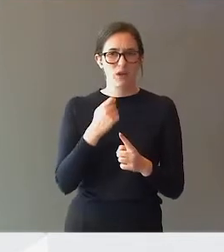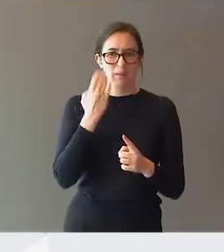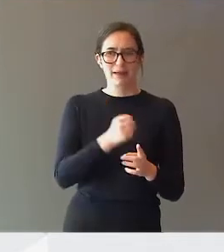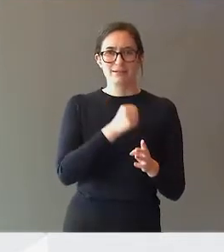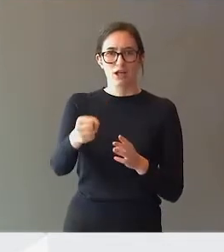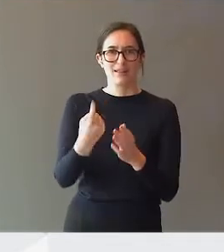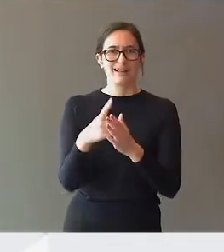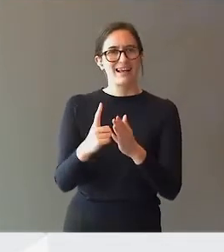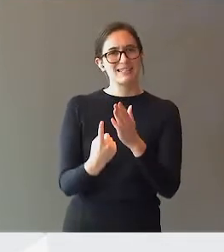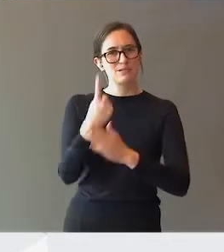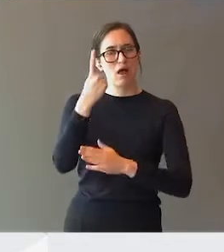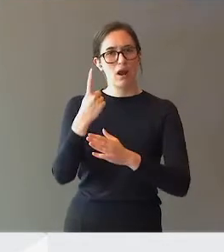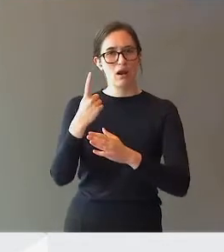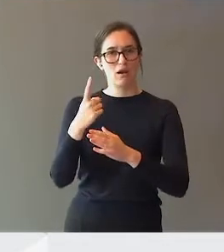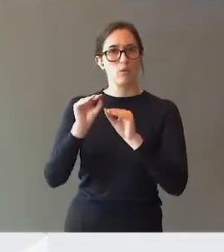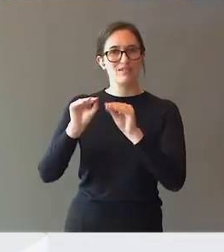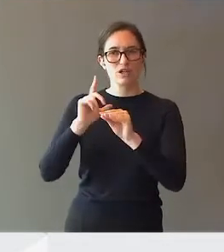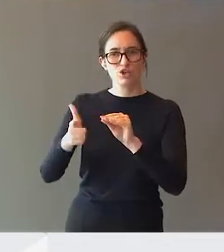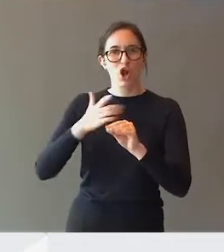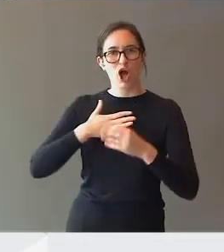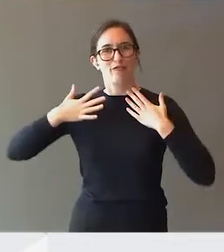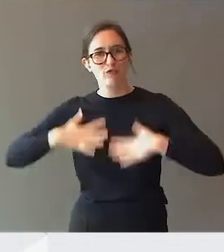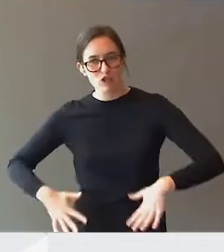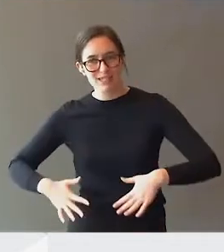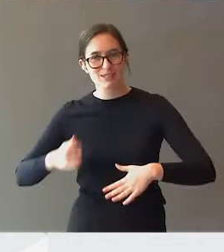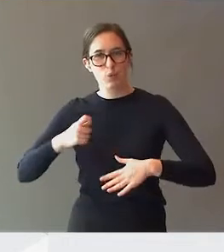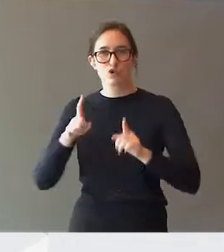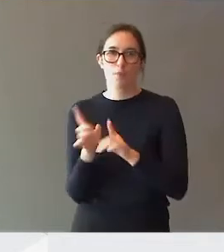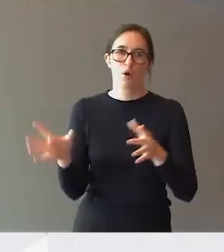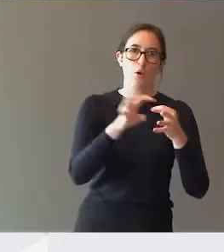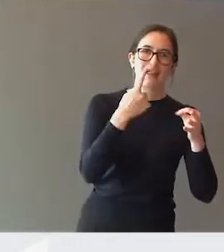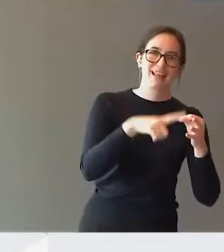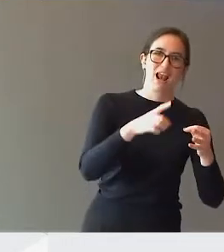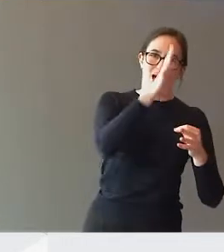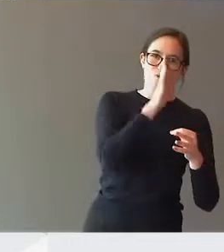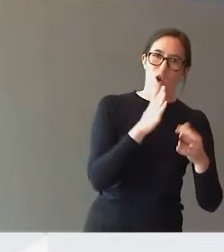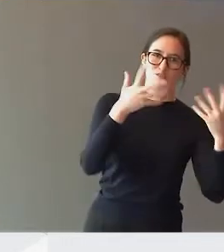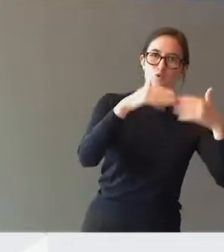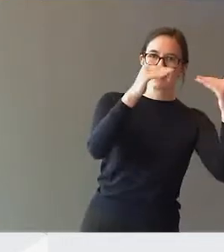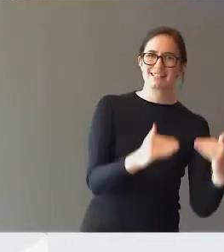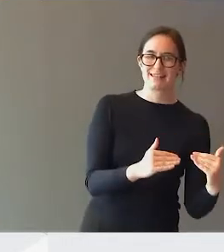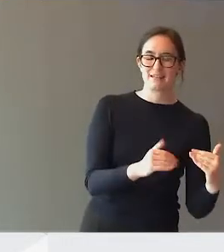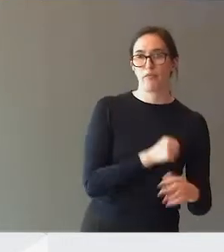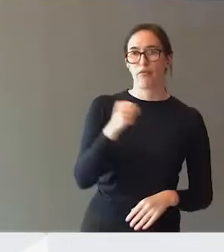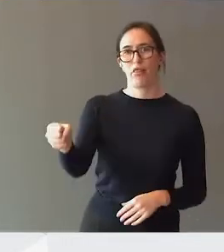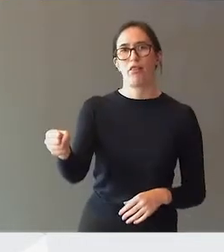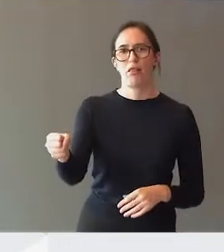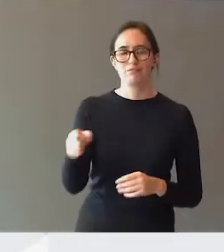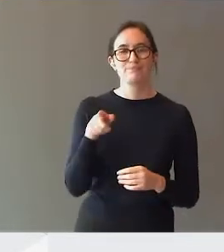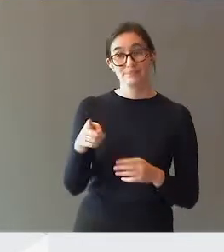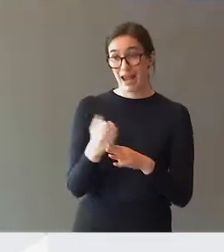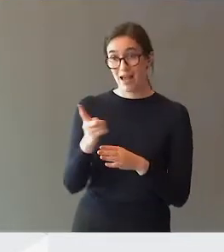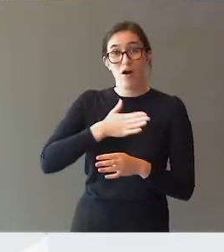Fordi de fysisk har noe som blir koblet til en alvorlig funksjonsnedsettelse. Og der er vi da elever som har